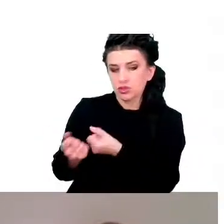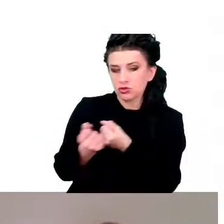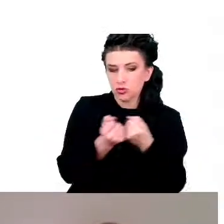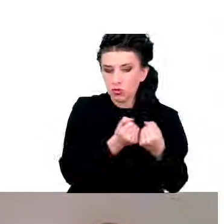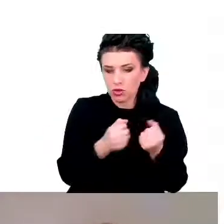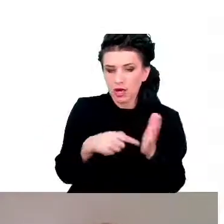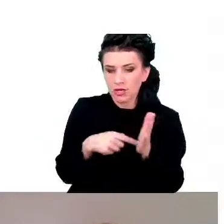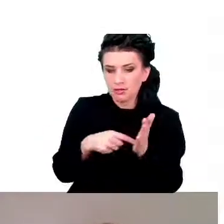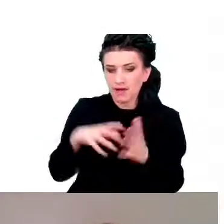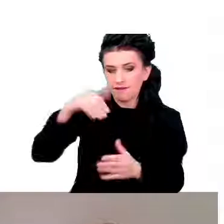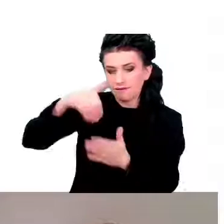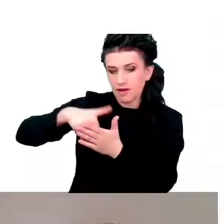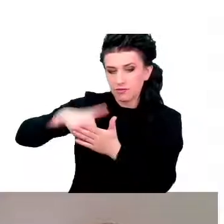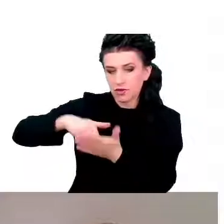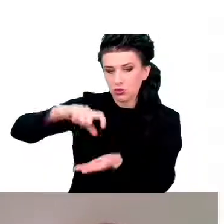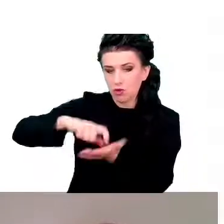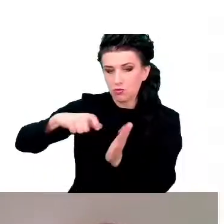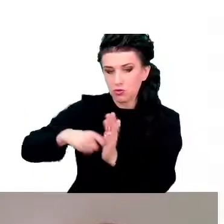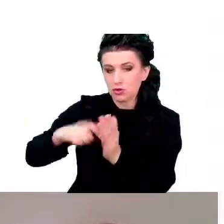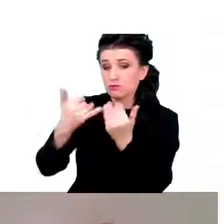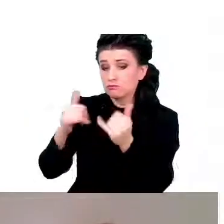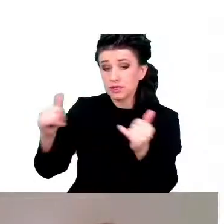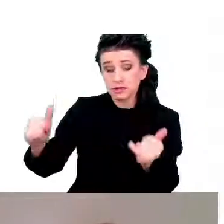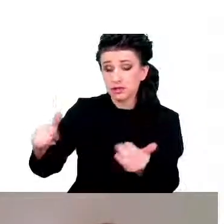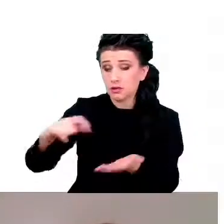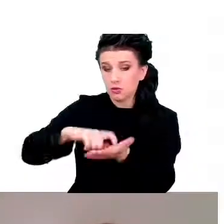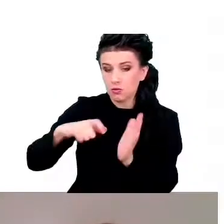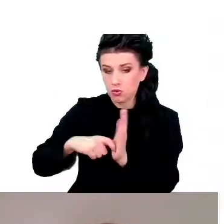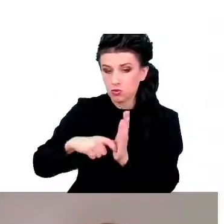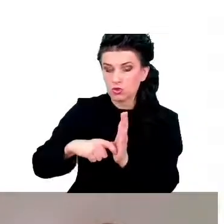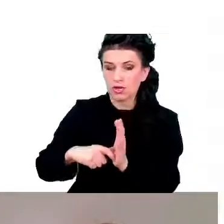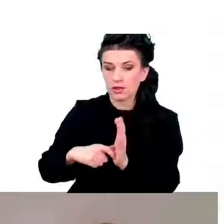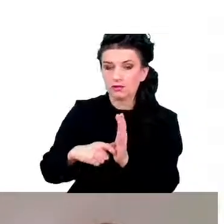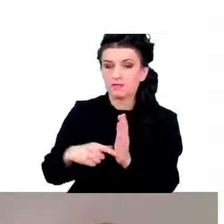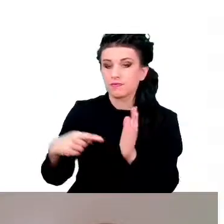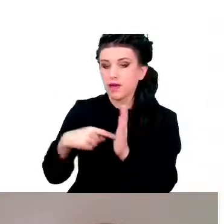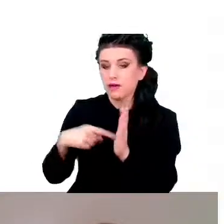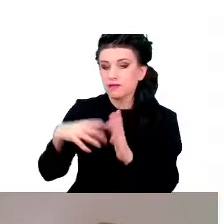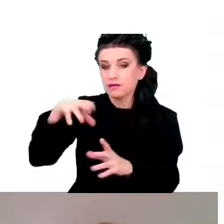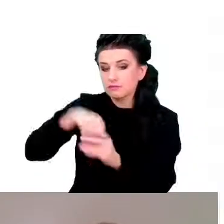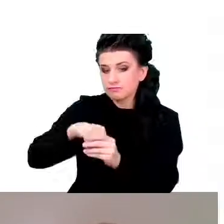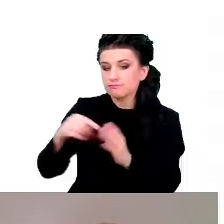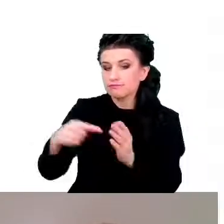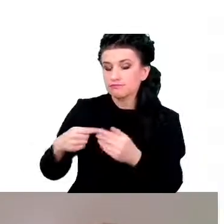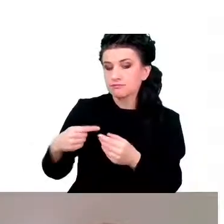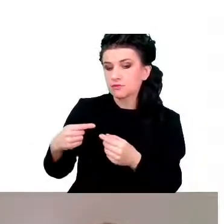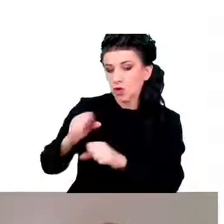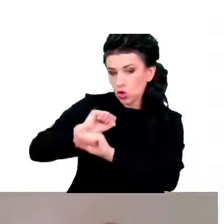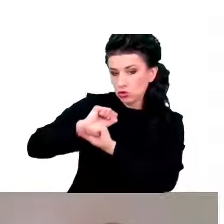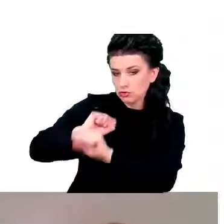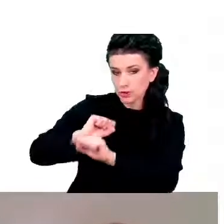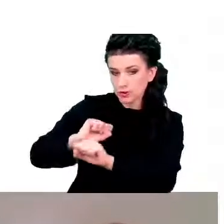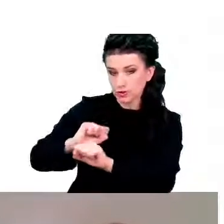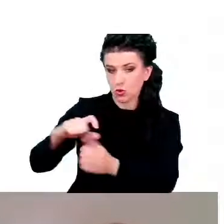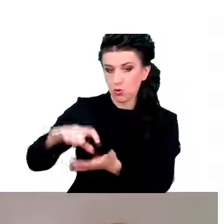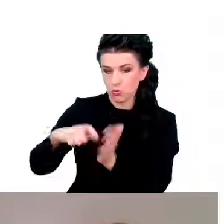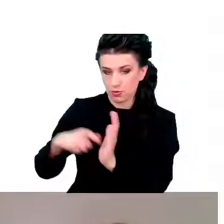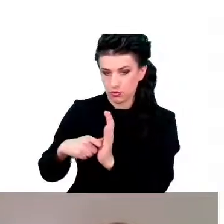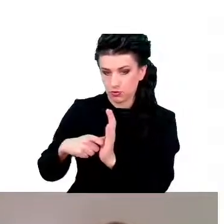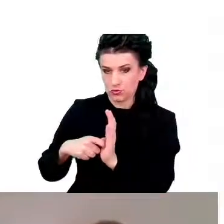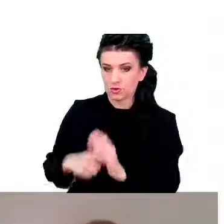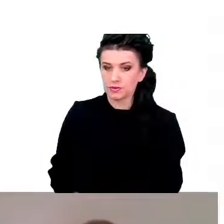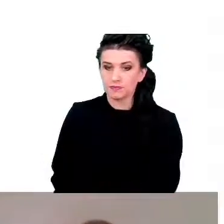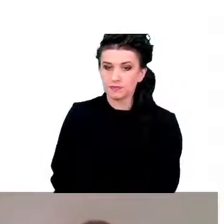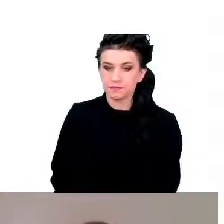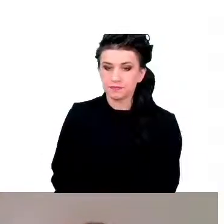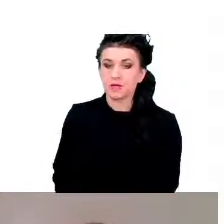komórki senescentnej innych komórek, w tym przypadku komórek układu odpornościowego. I komórki układu odpornościowego